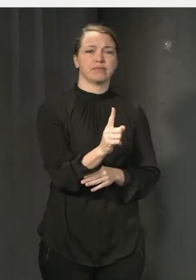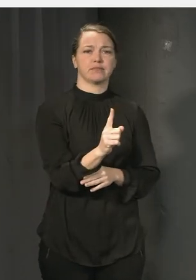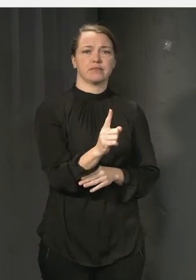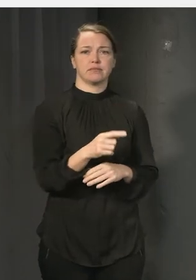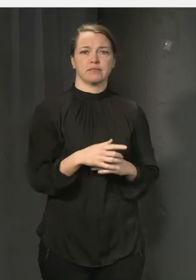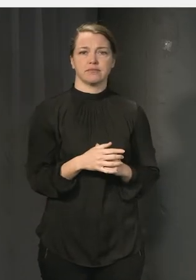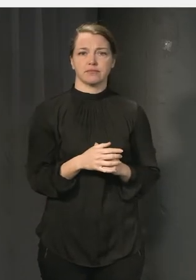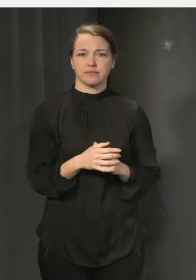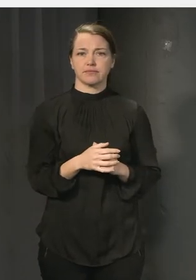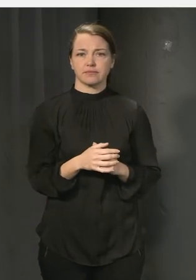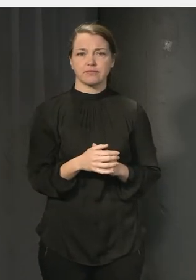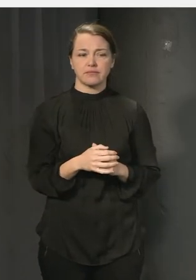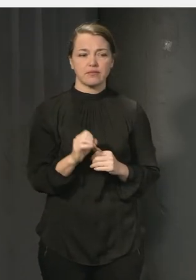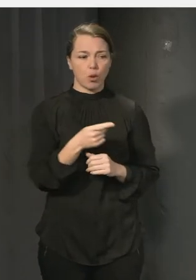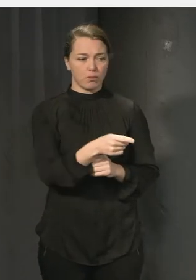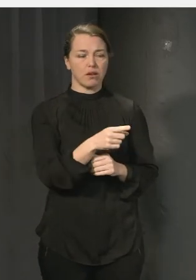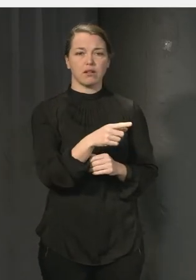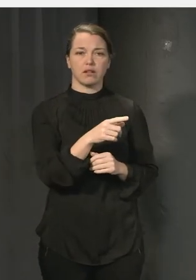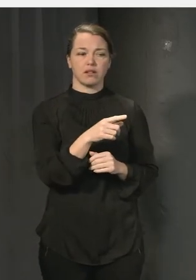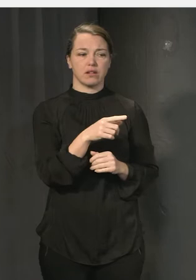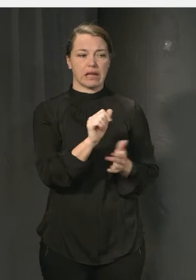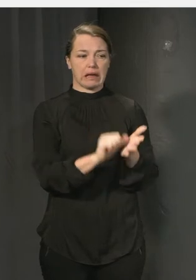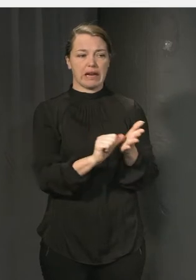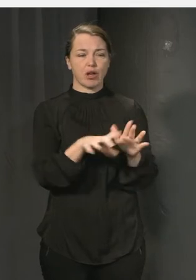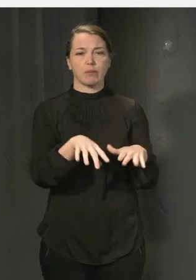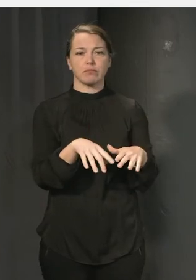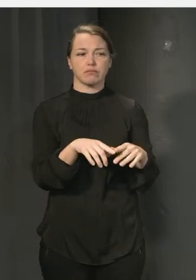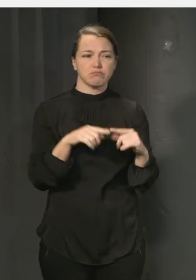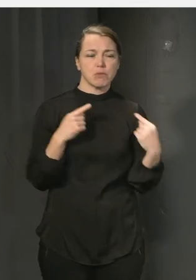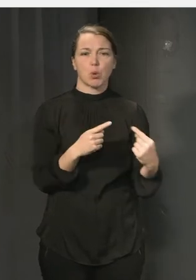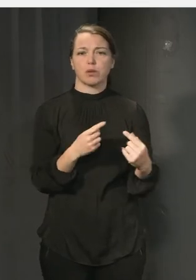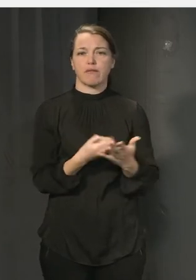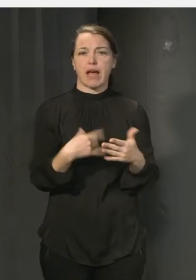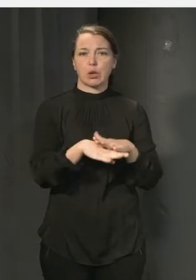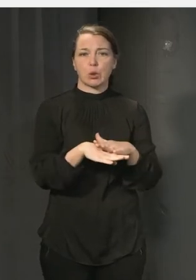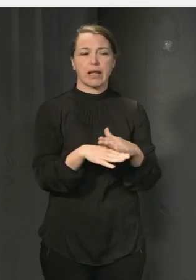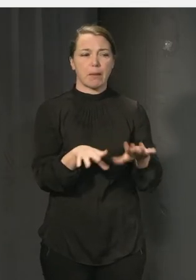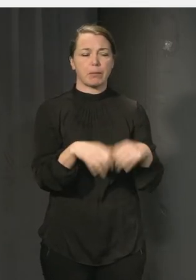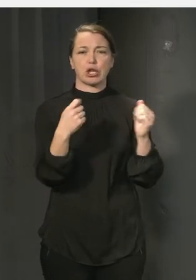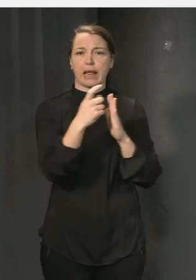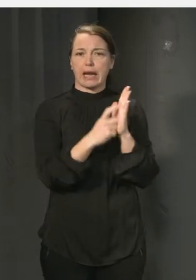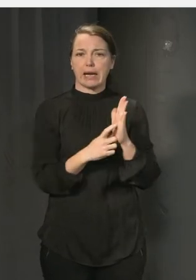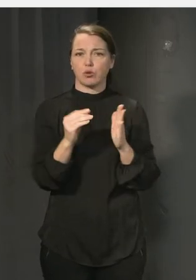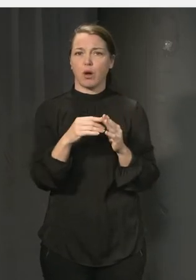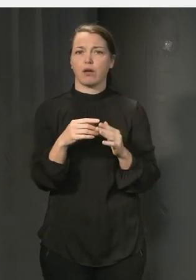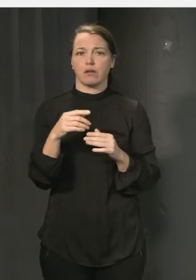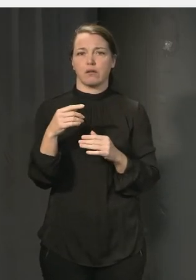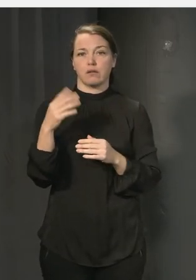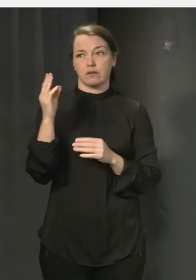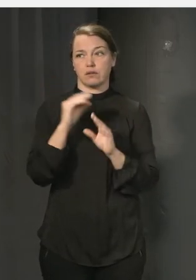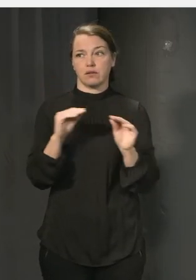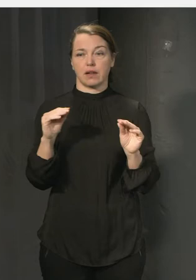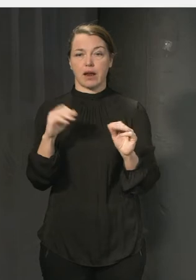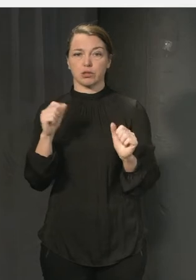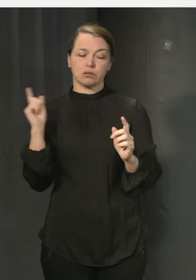med den där värdegrunden och de där reglerna. Det är ju en väldigt viktig framgångsfaktor. tror inte att ni har sett någonting annat. Nej